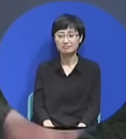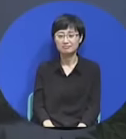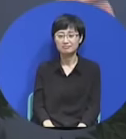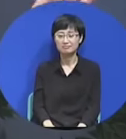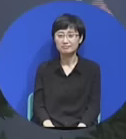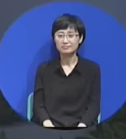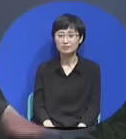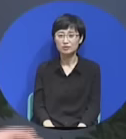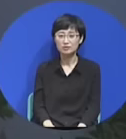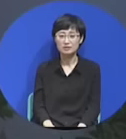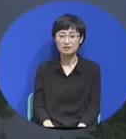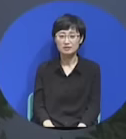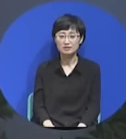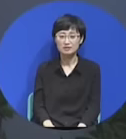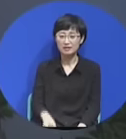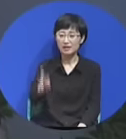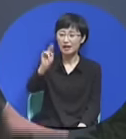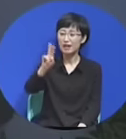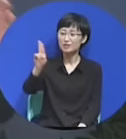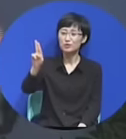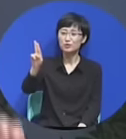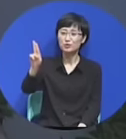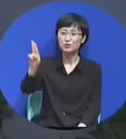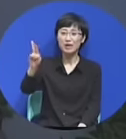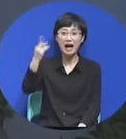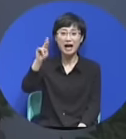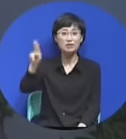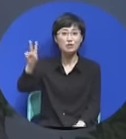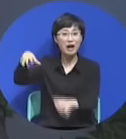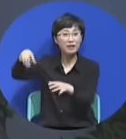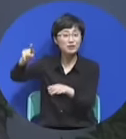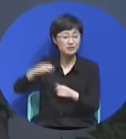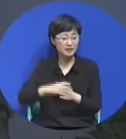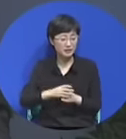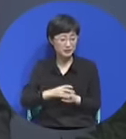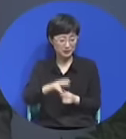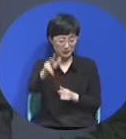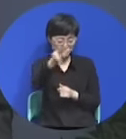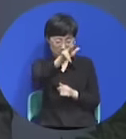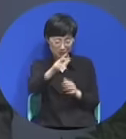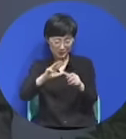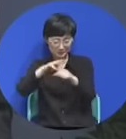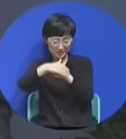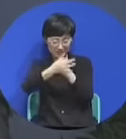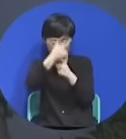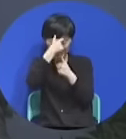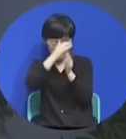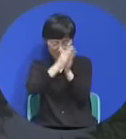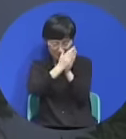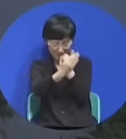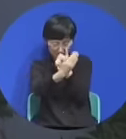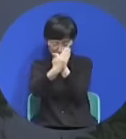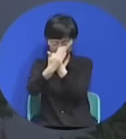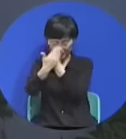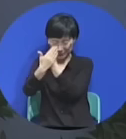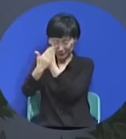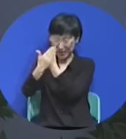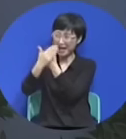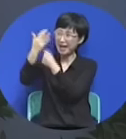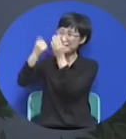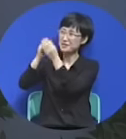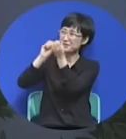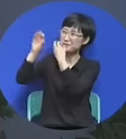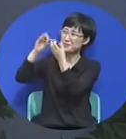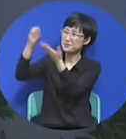그리고 또 이 R.U 학교에서는 아이고만 전국에서 이렇게 기도해 주니까 아 뭐 하나님 응답하시겠지 뭐 또 이런